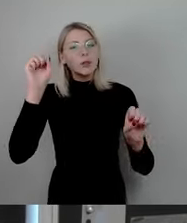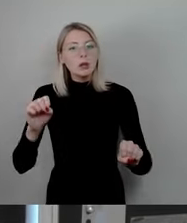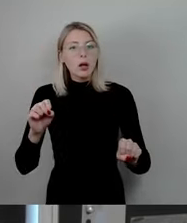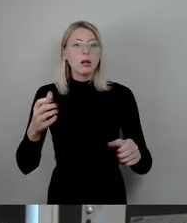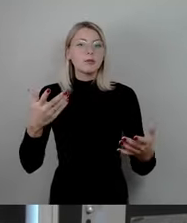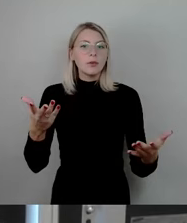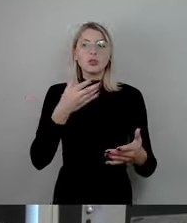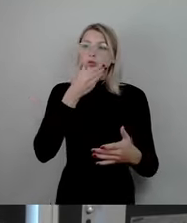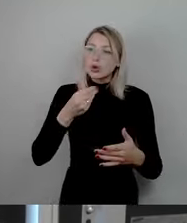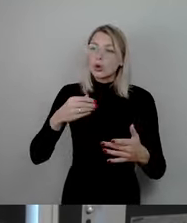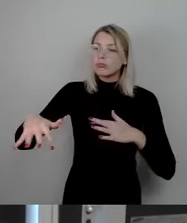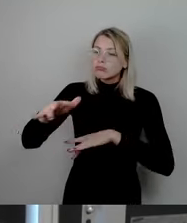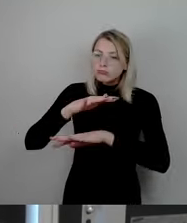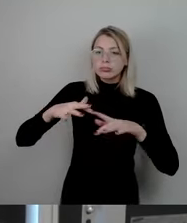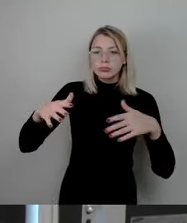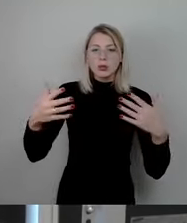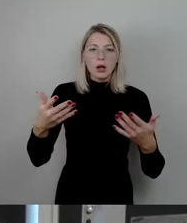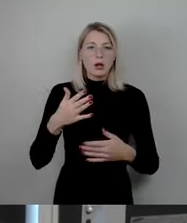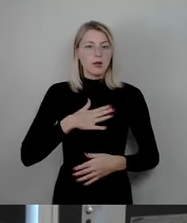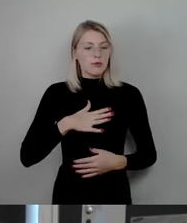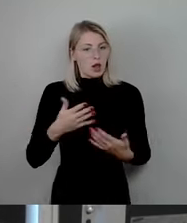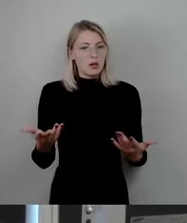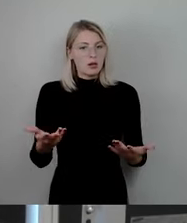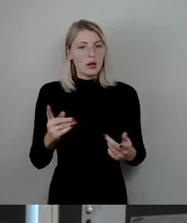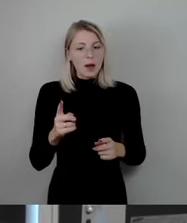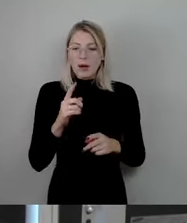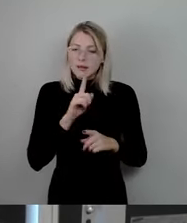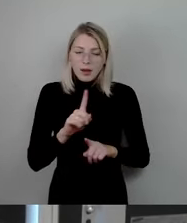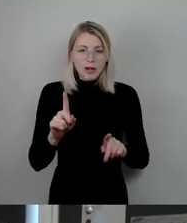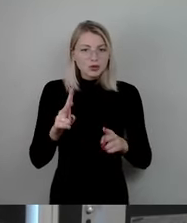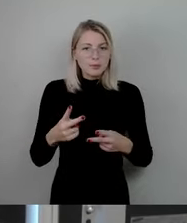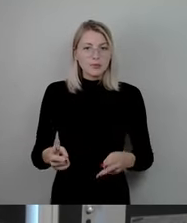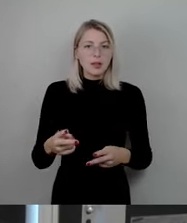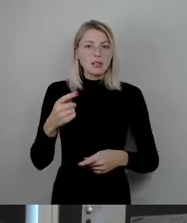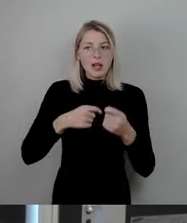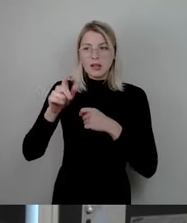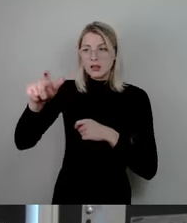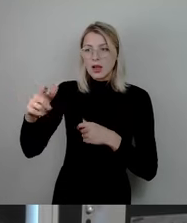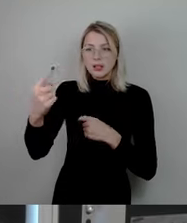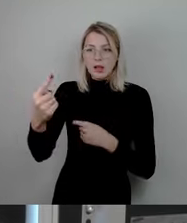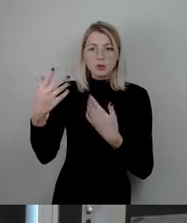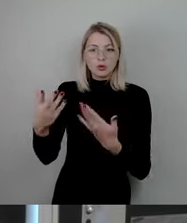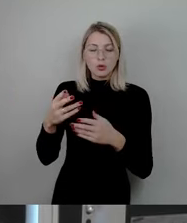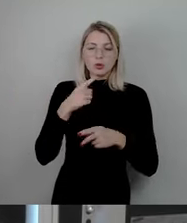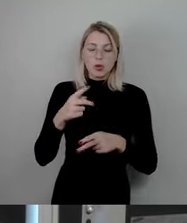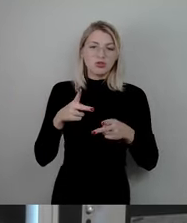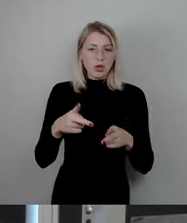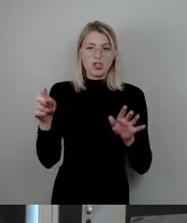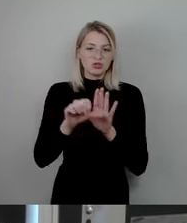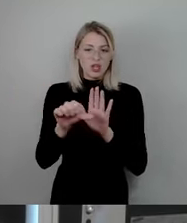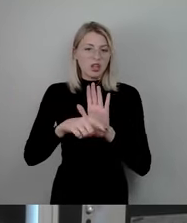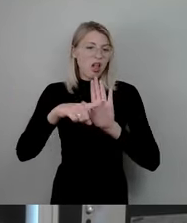weil da ist immer ein bisschen was los. Nein, die Händler selbst reden diese Straße schlecht und die eifrigen,